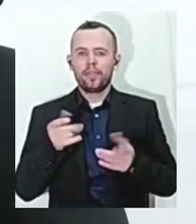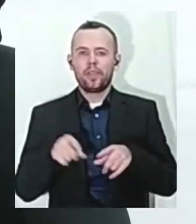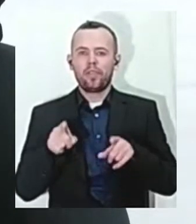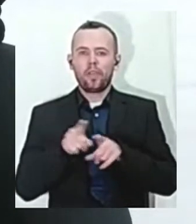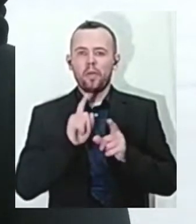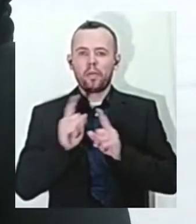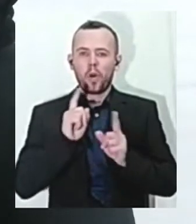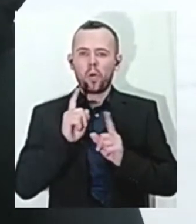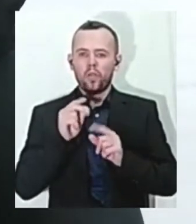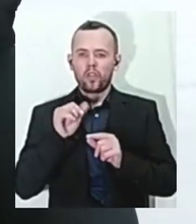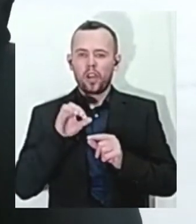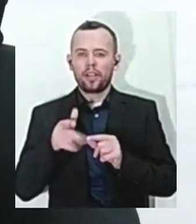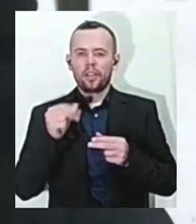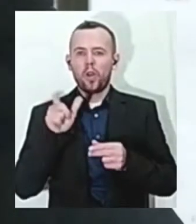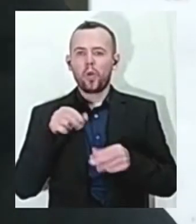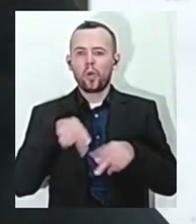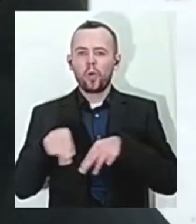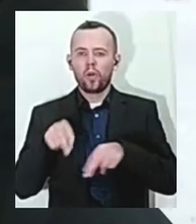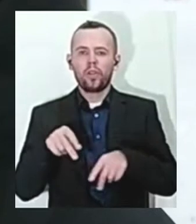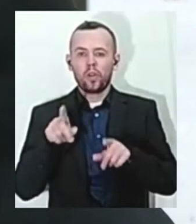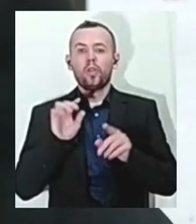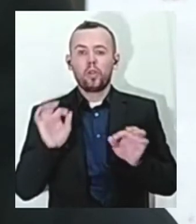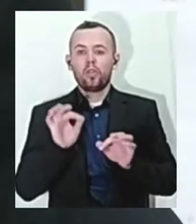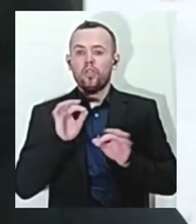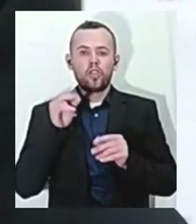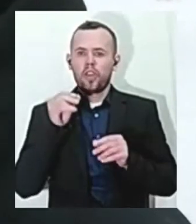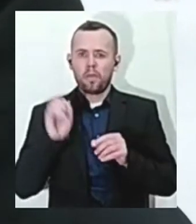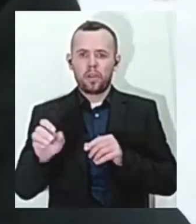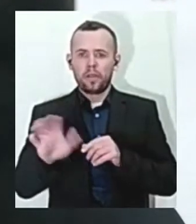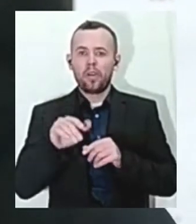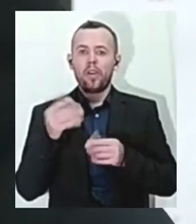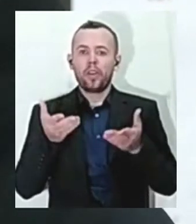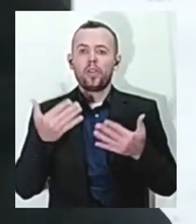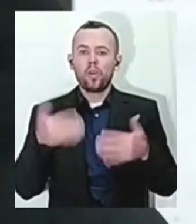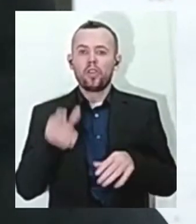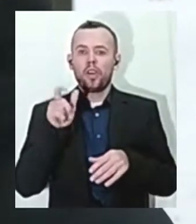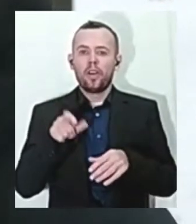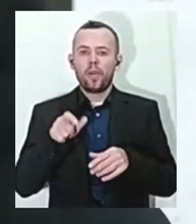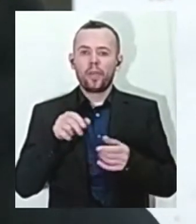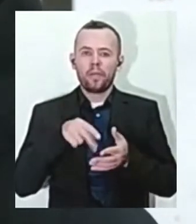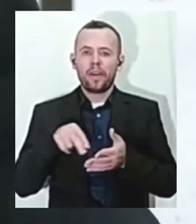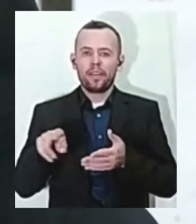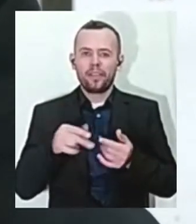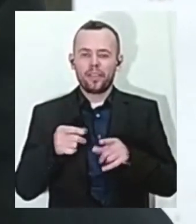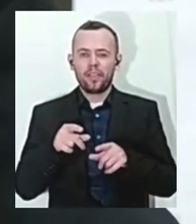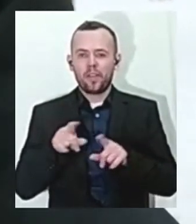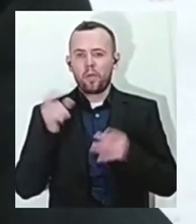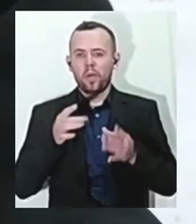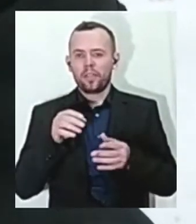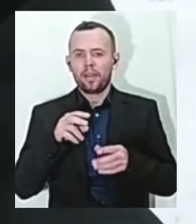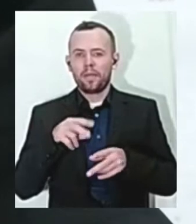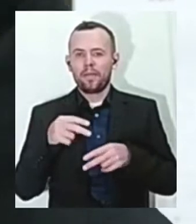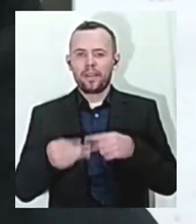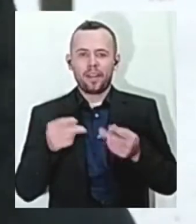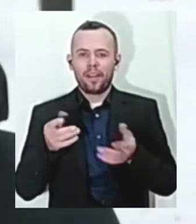люди ходять. Навіть нічим не посипають. Якщо вже люди проходили, естественно, протоптали, скажімо так, нормально. А